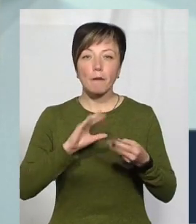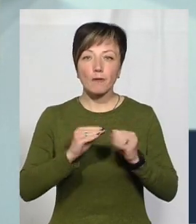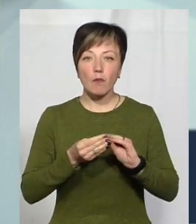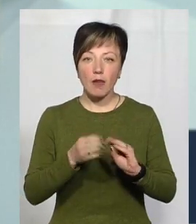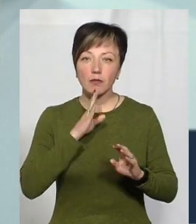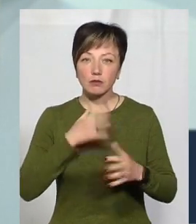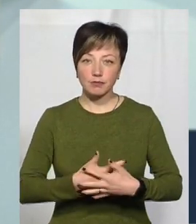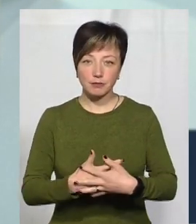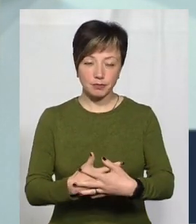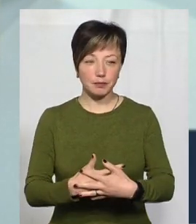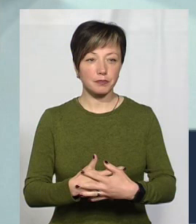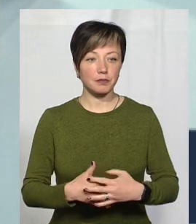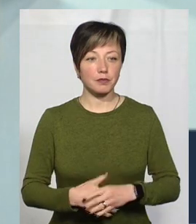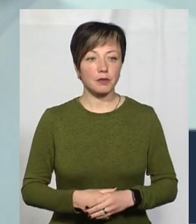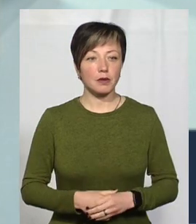з вагітними.